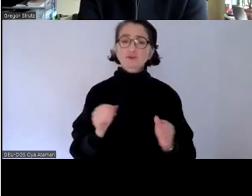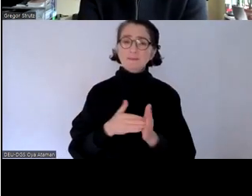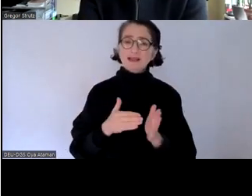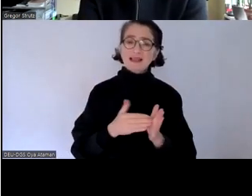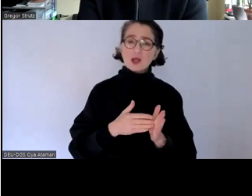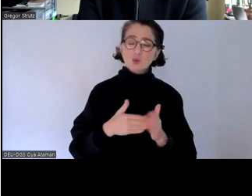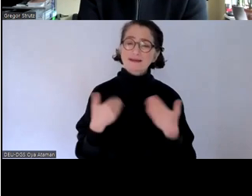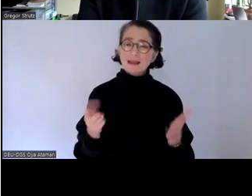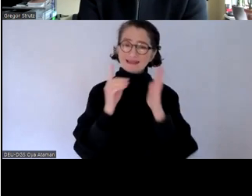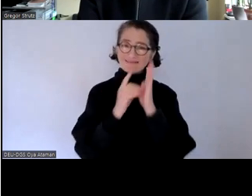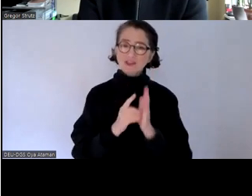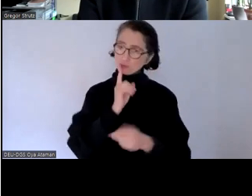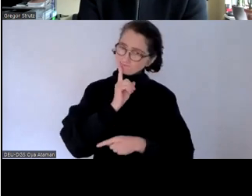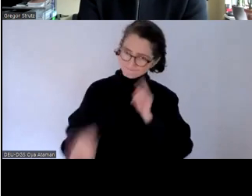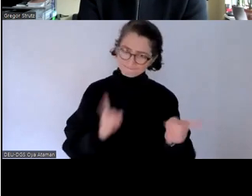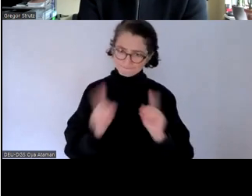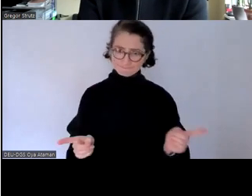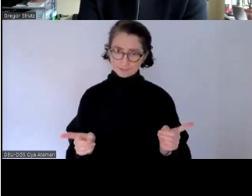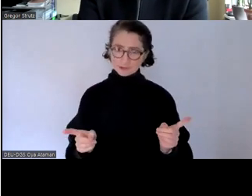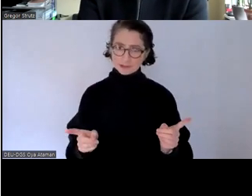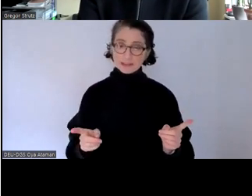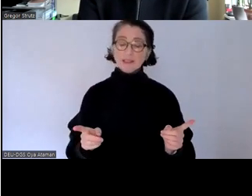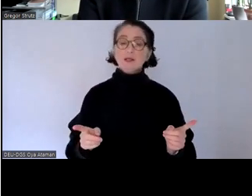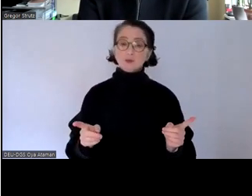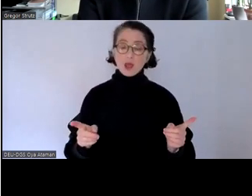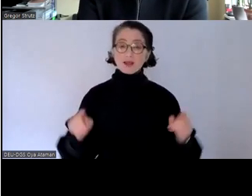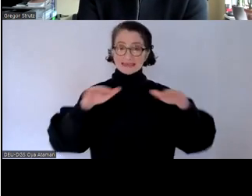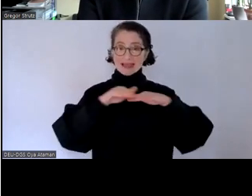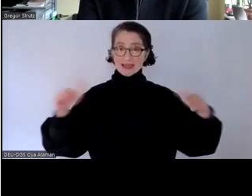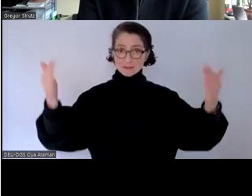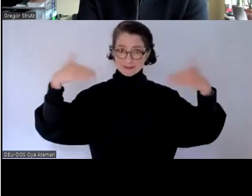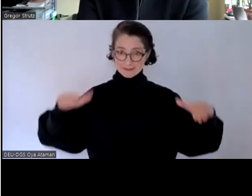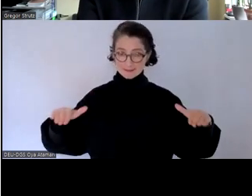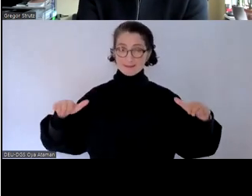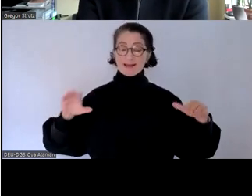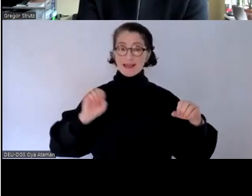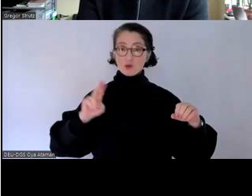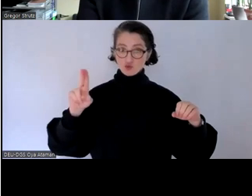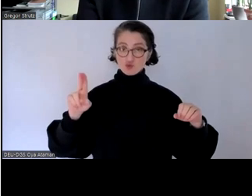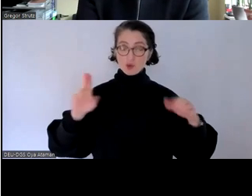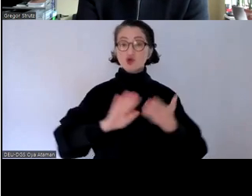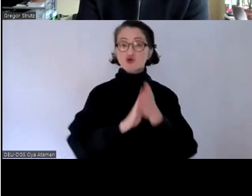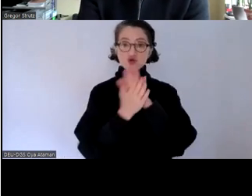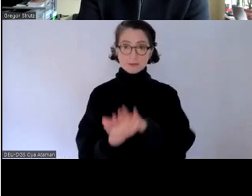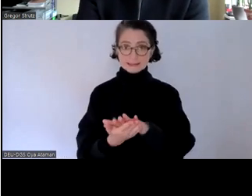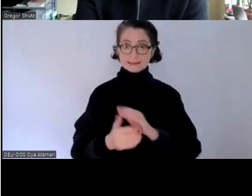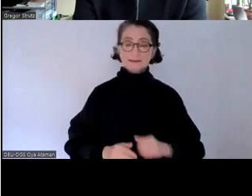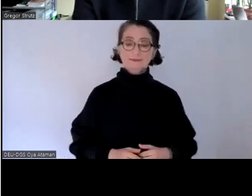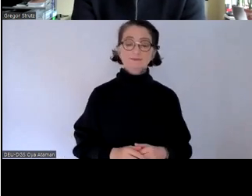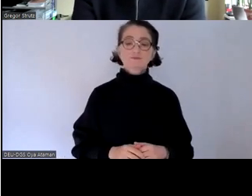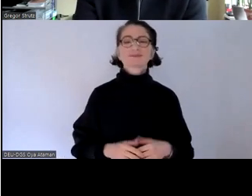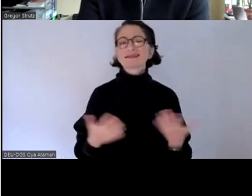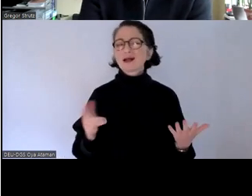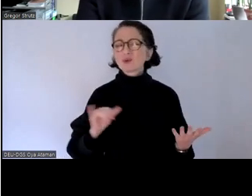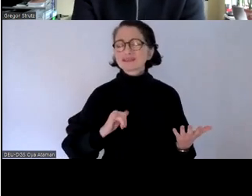definiert die dann eben übersetzt werden in europäisches recht in dem zusammenhang vielleicht auch interessant